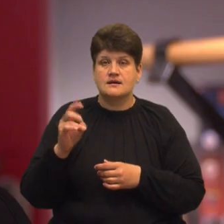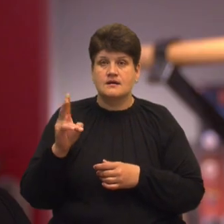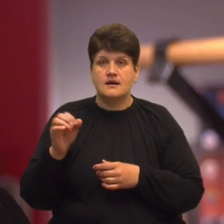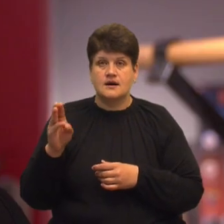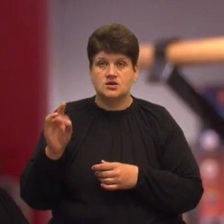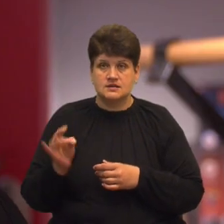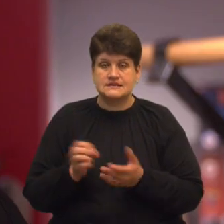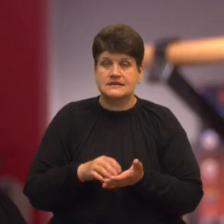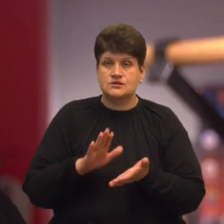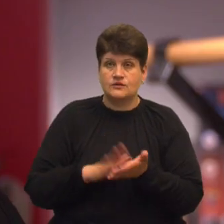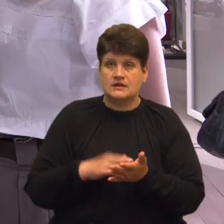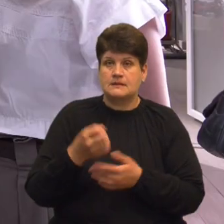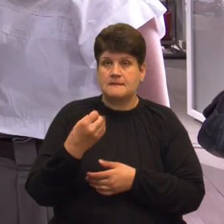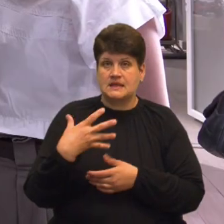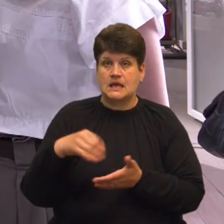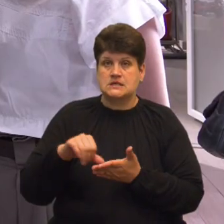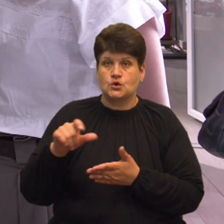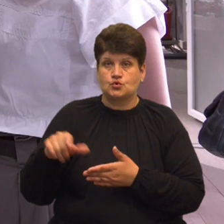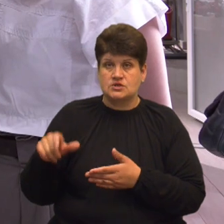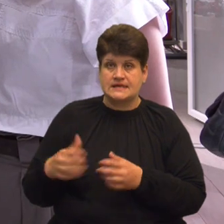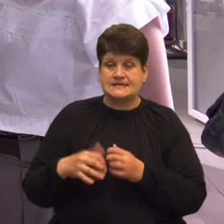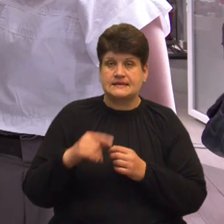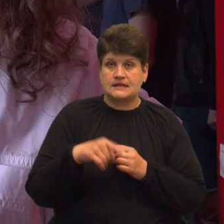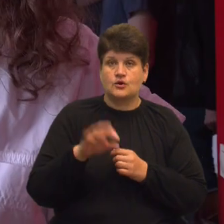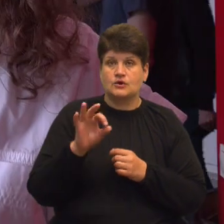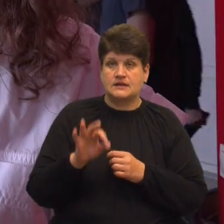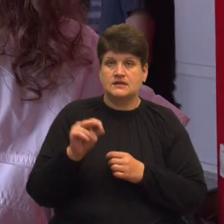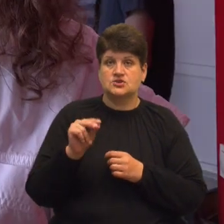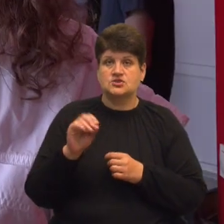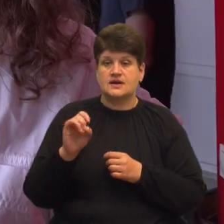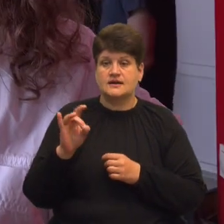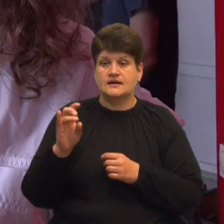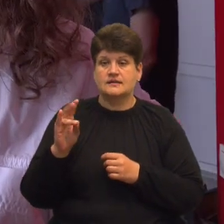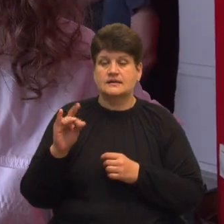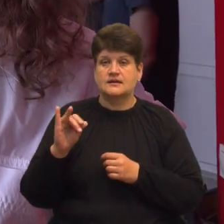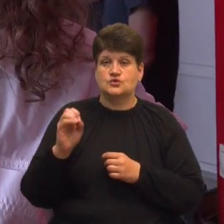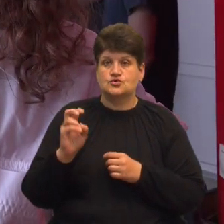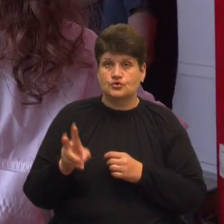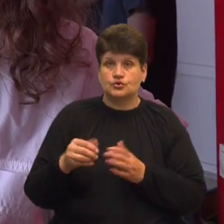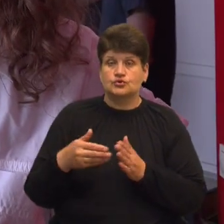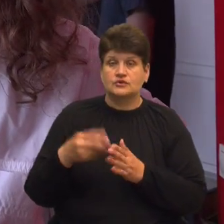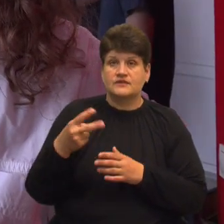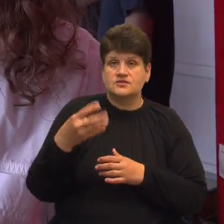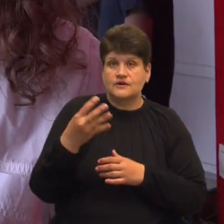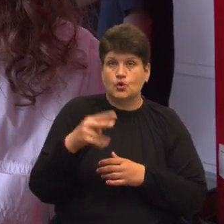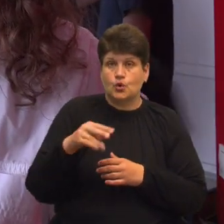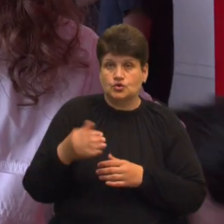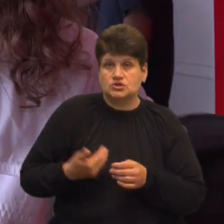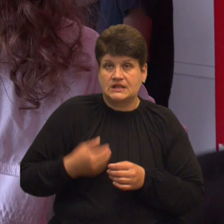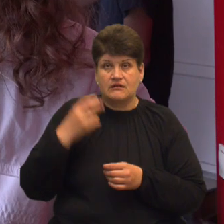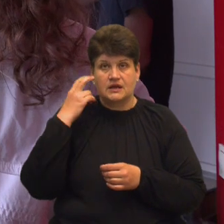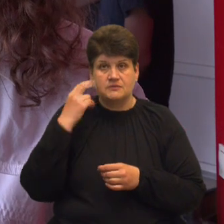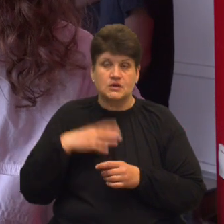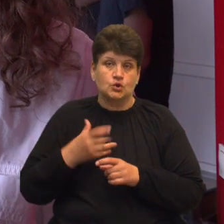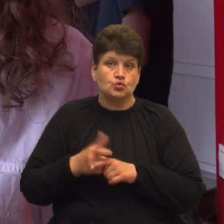зареєструвалися 15 учасників, серед них Олена Черничук. До 24 лютого проживала в Києві, тому мені дуже